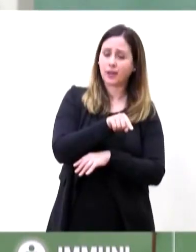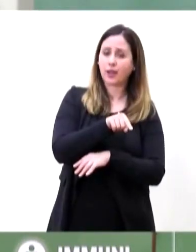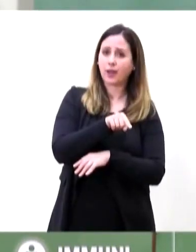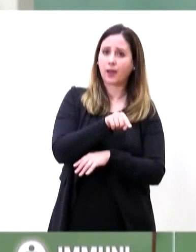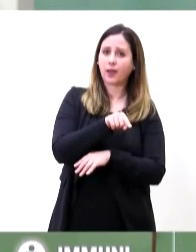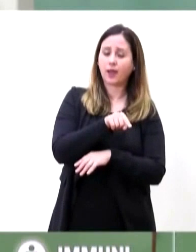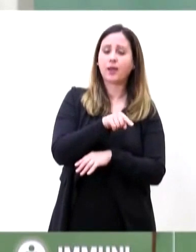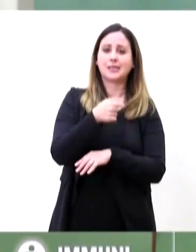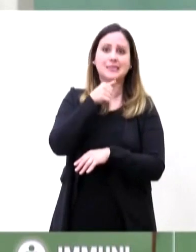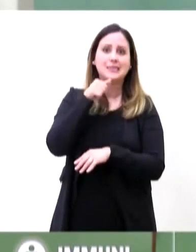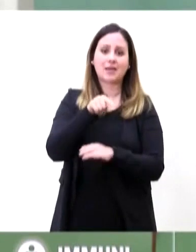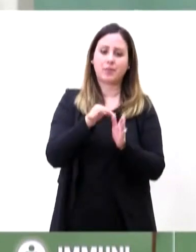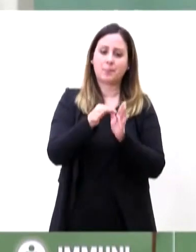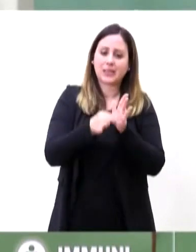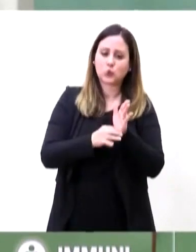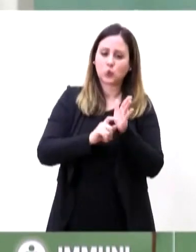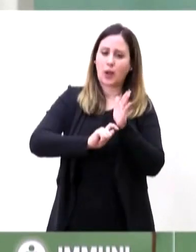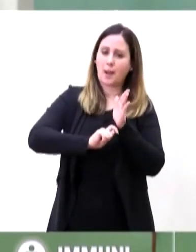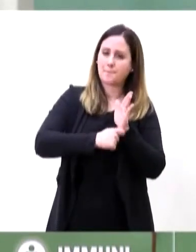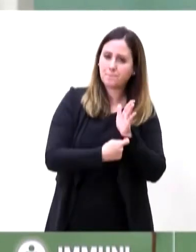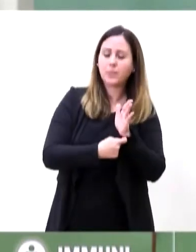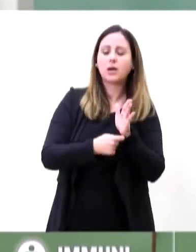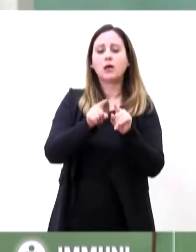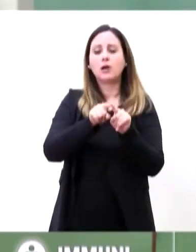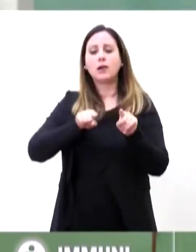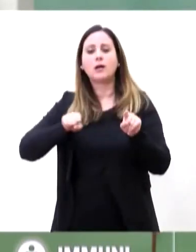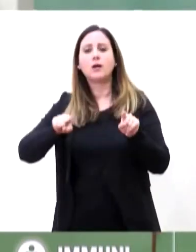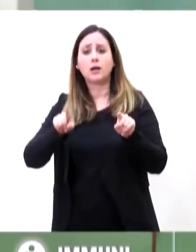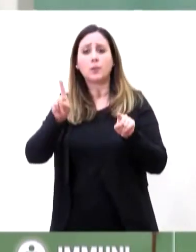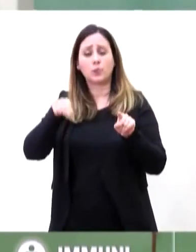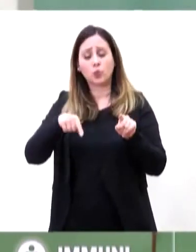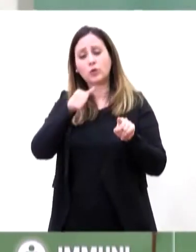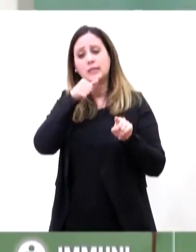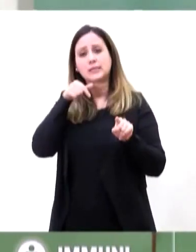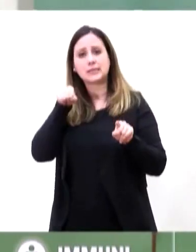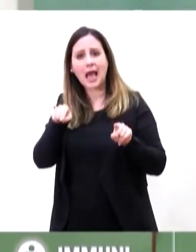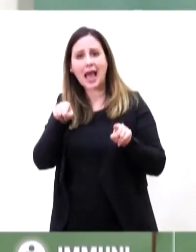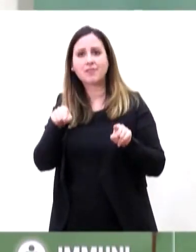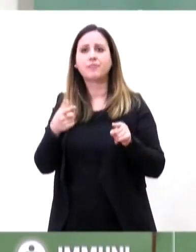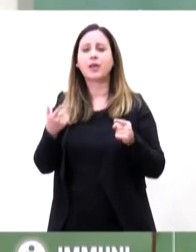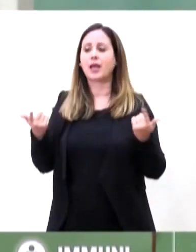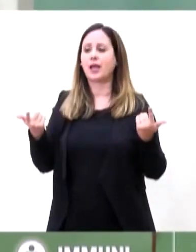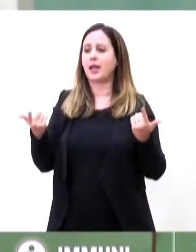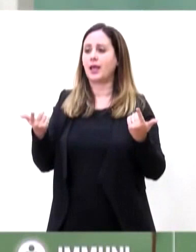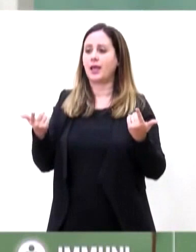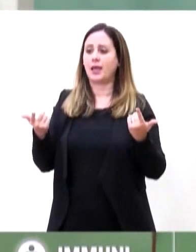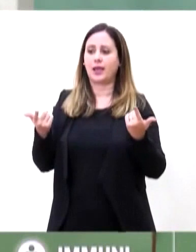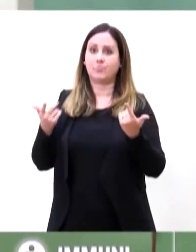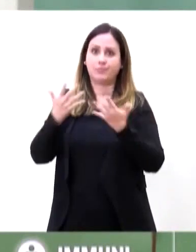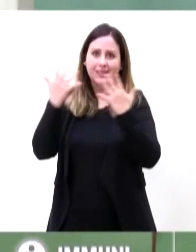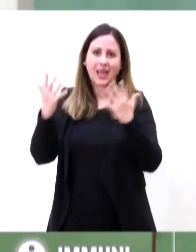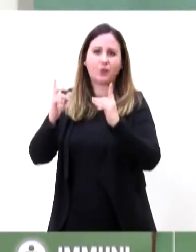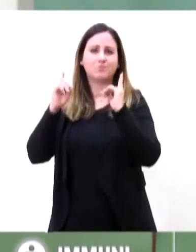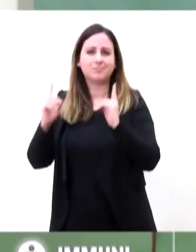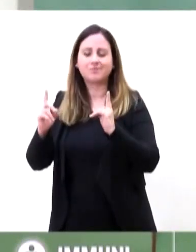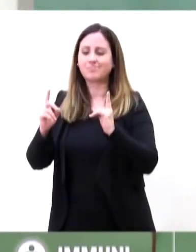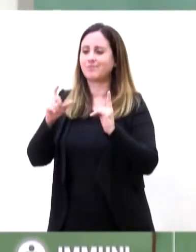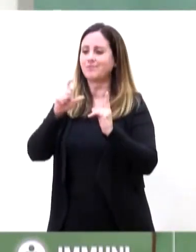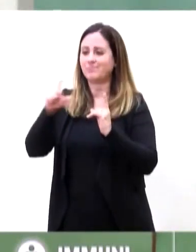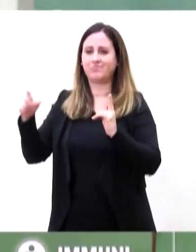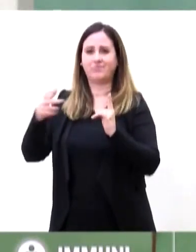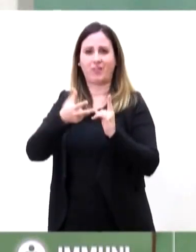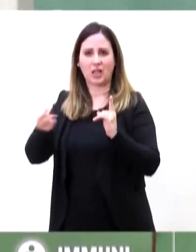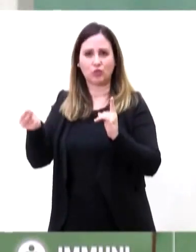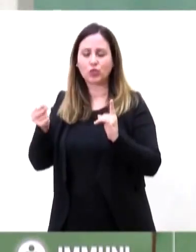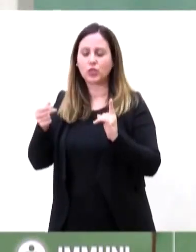rafforzare le misure per la mitigazione e dall'altra incrementare nei limiti della disponibilità dei vaccini la copertura soprattutto